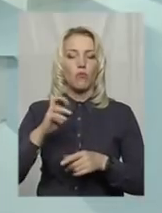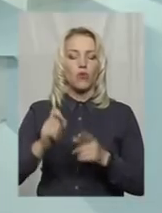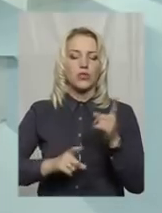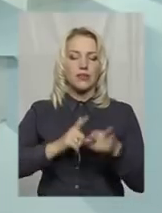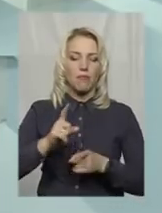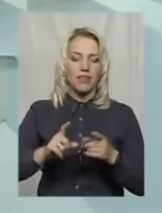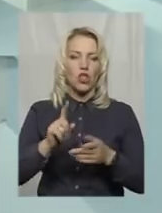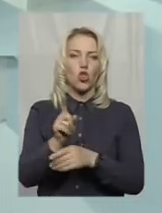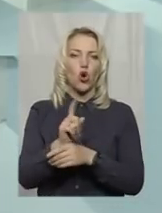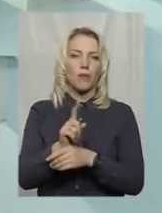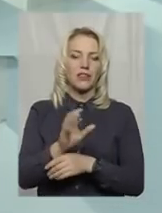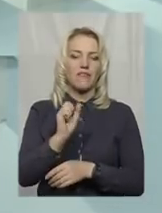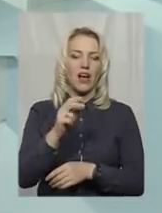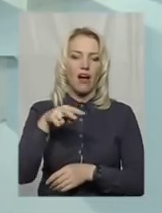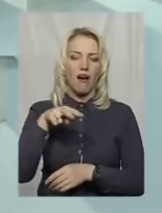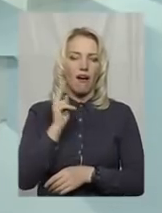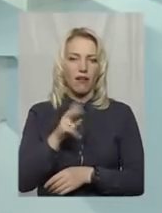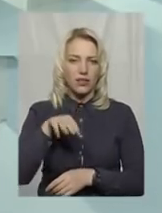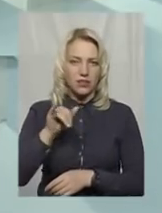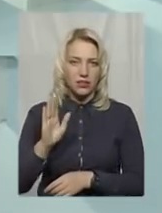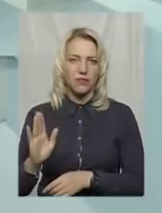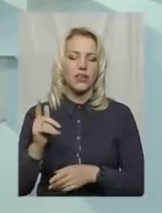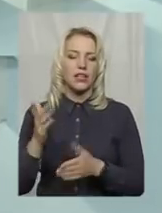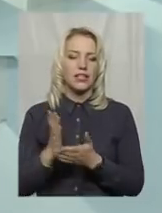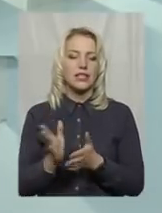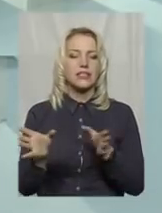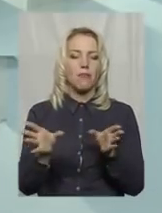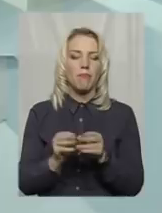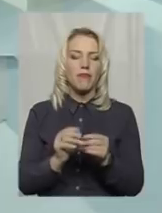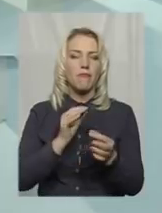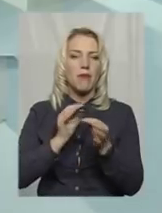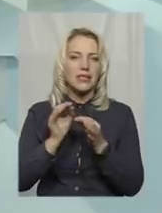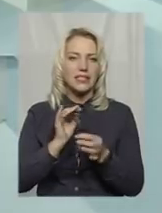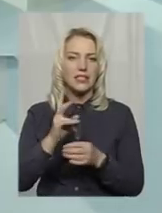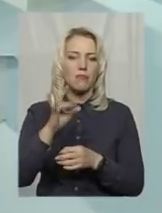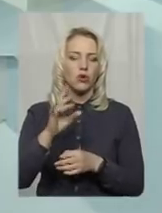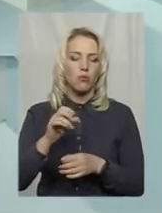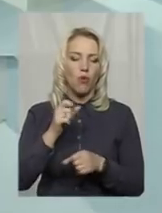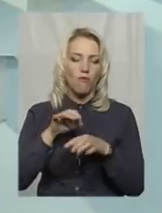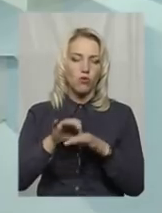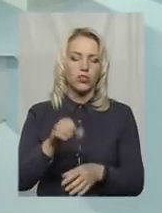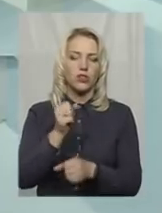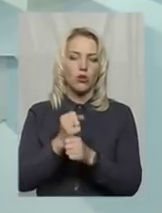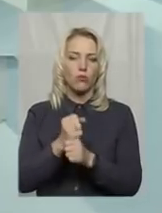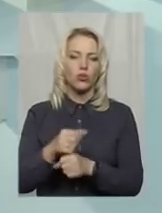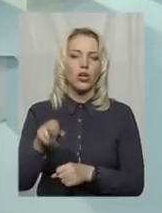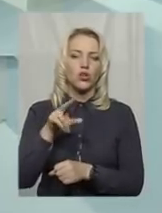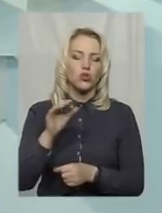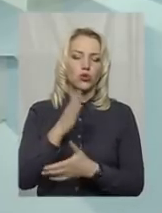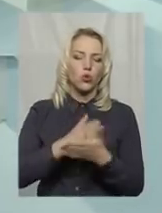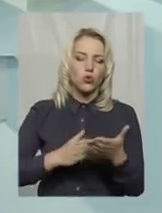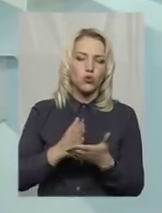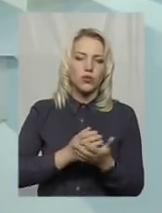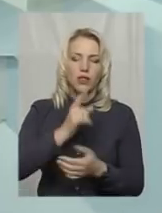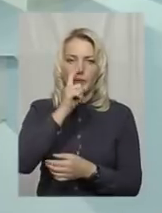актах. Зараз проводяться співбесіди, проводяться роботи щодо усунення якихось непорозумінь